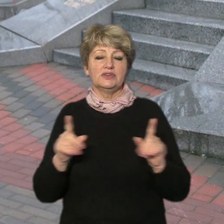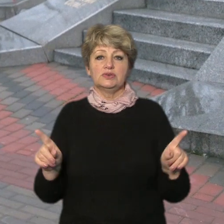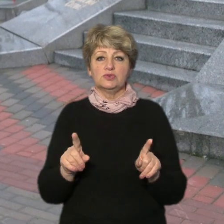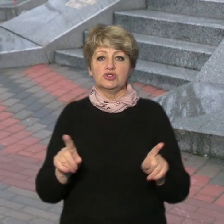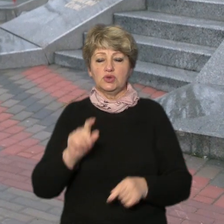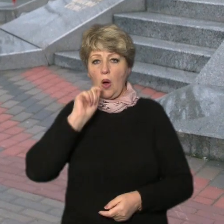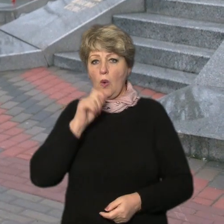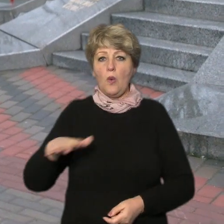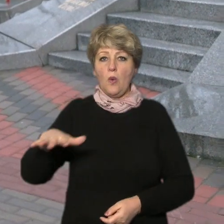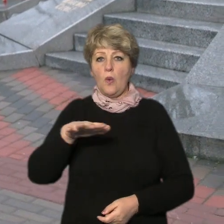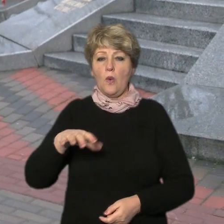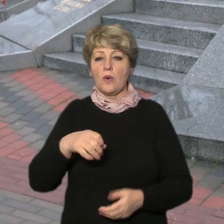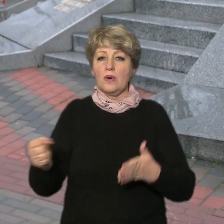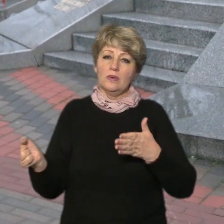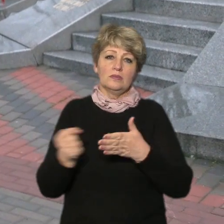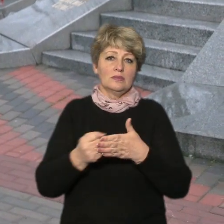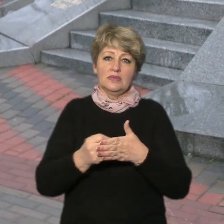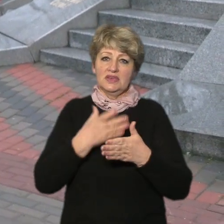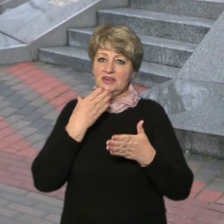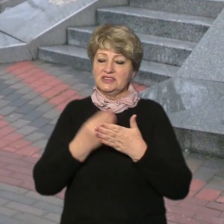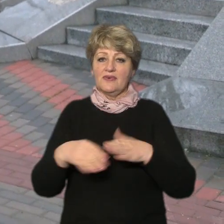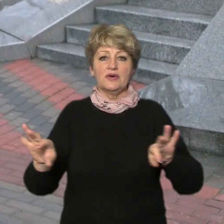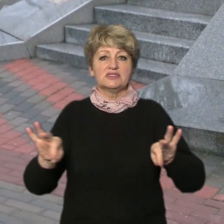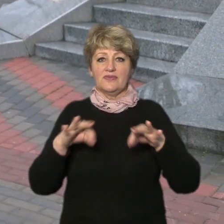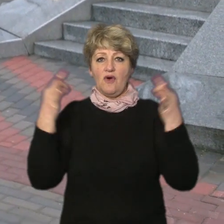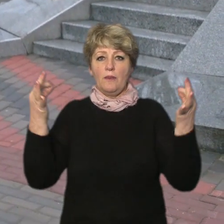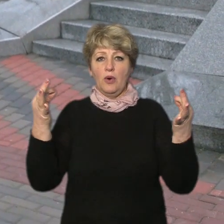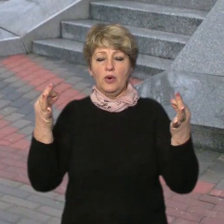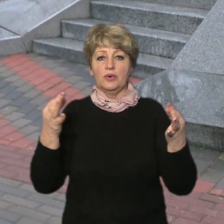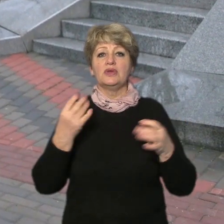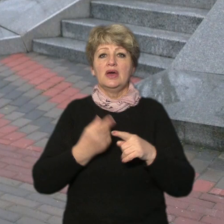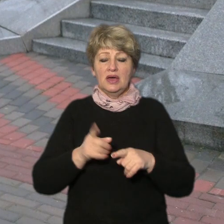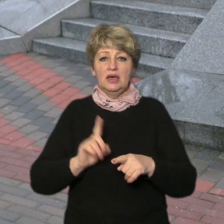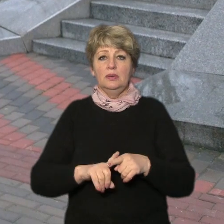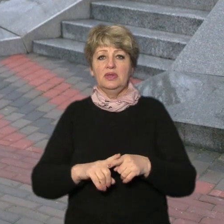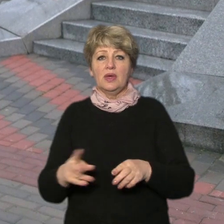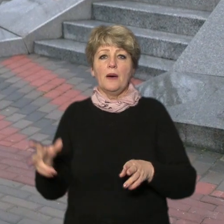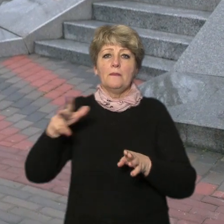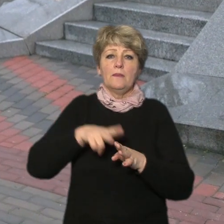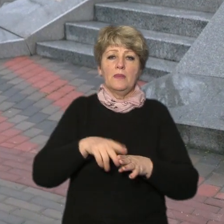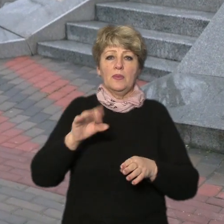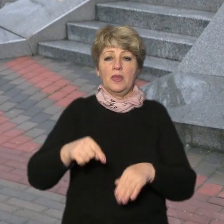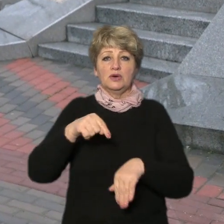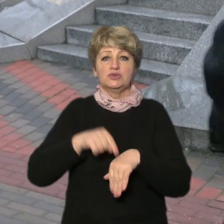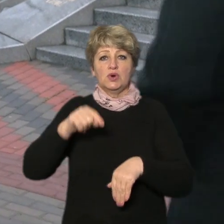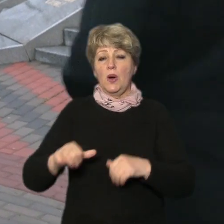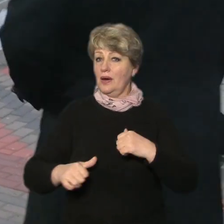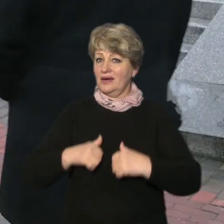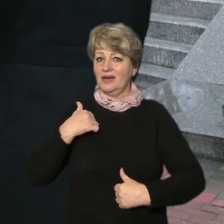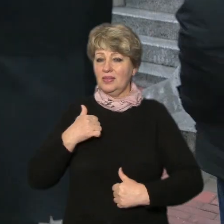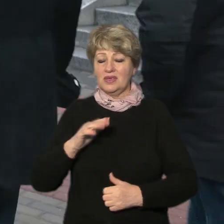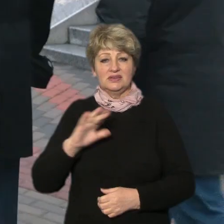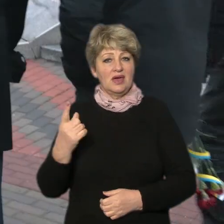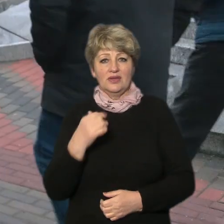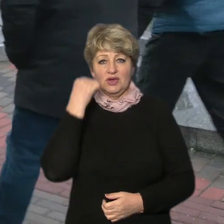виборює свою свободу саме покладаючись на на почуття гідності вже не один рік